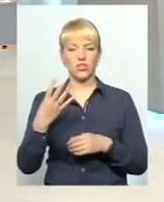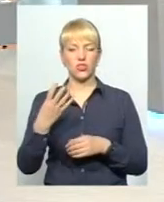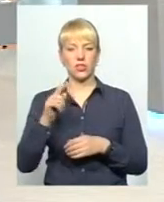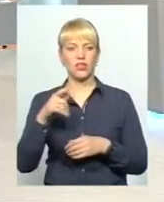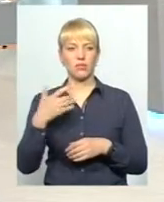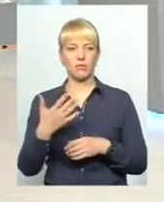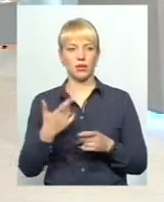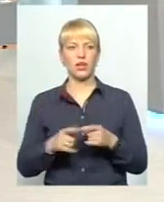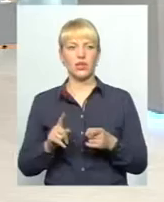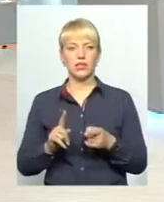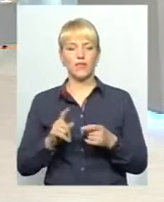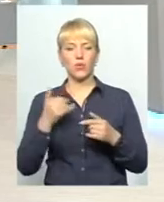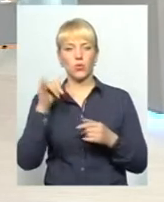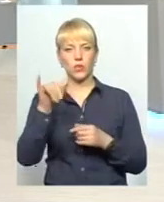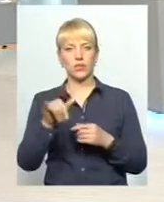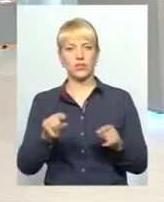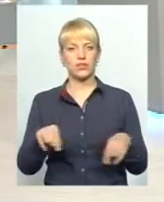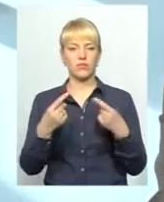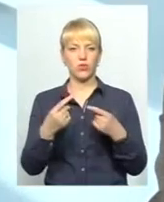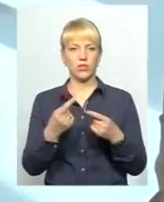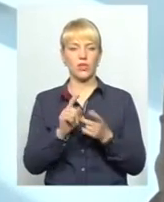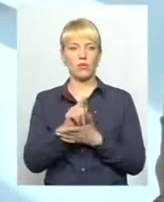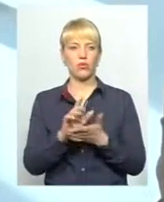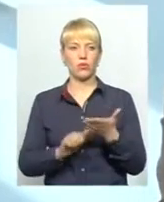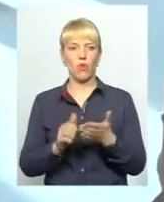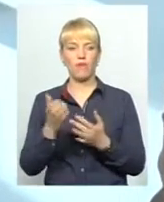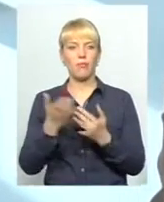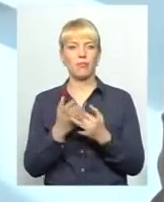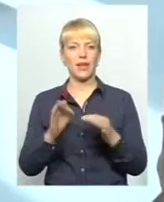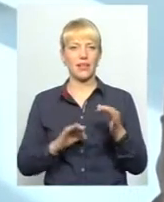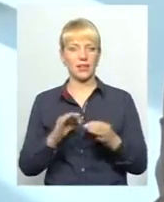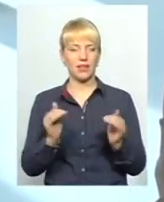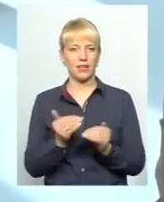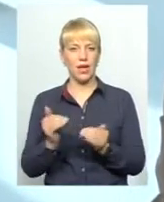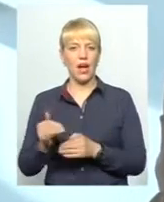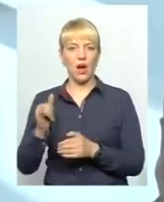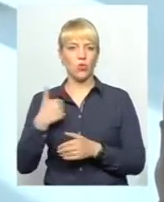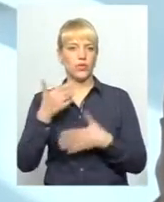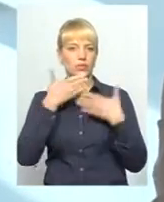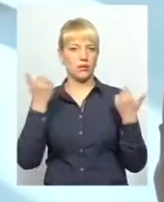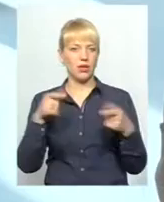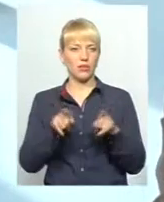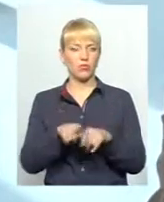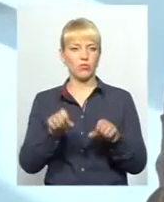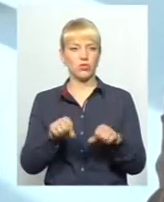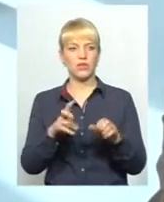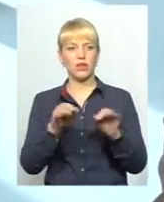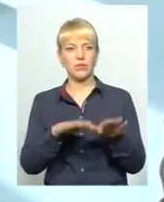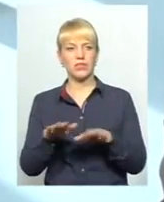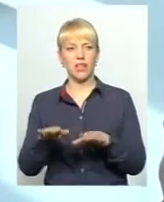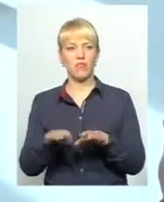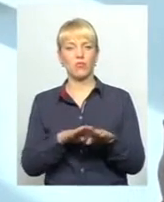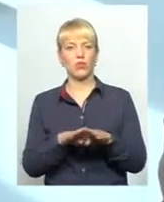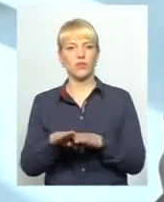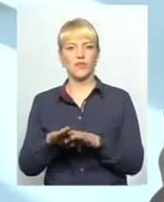в них створюються податкові пільги. На жаль, в нас немає можливості на місцевому рівні